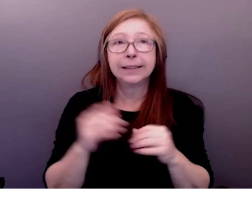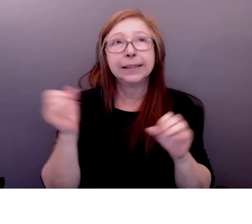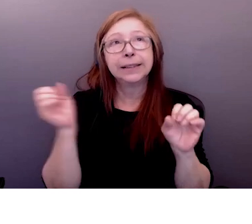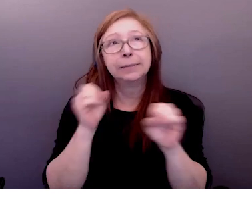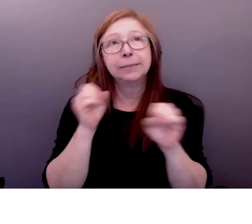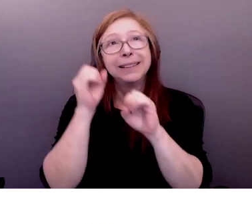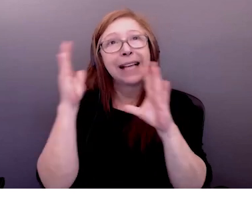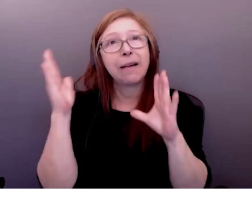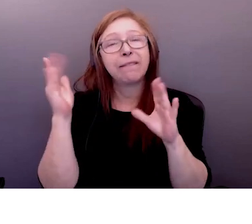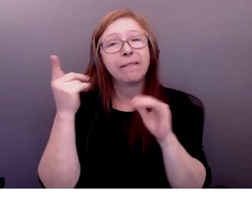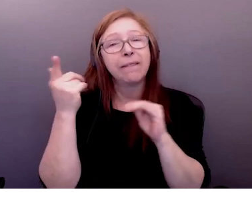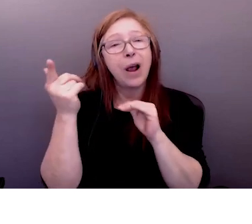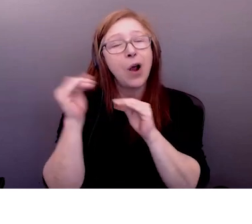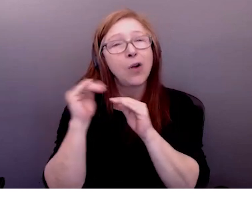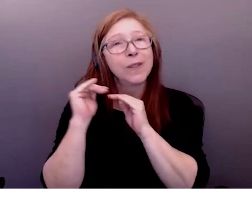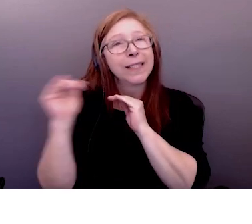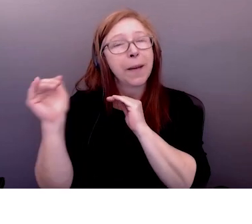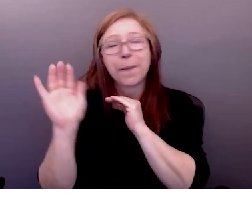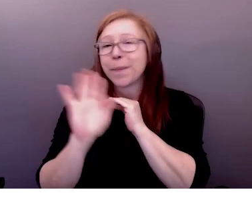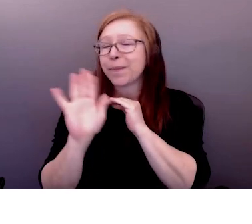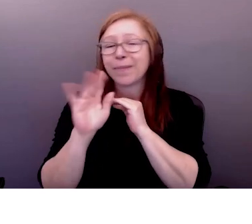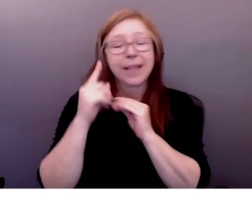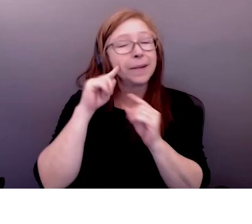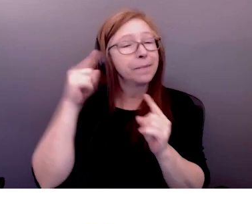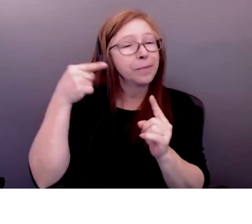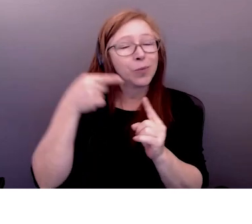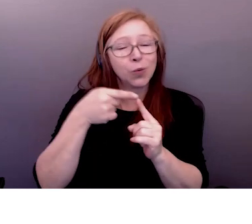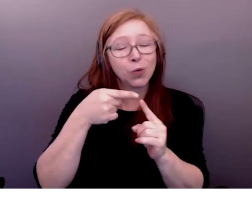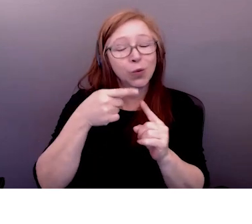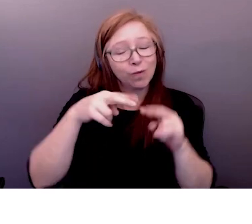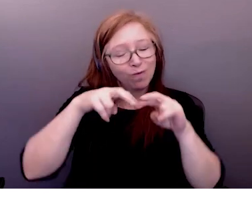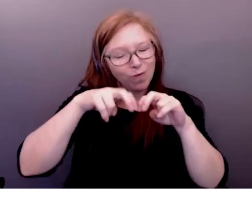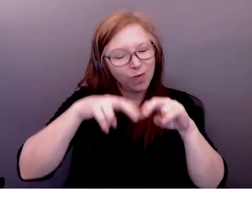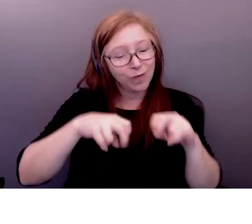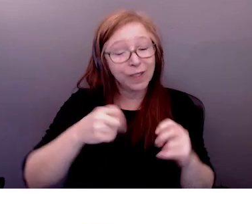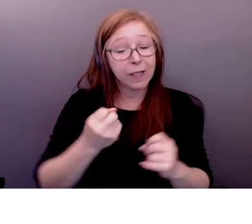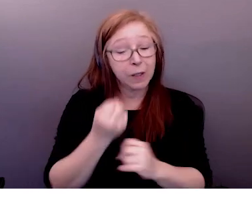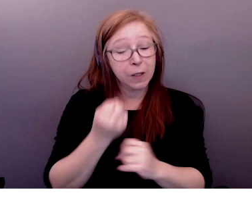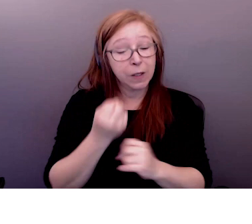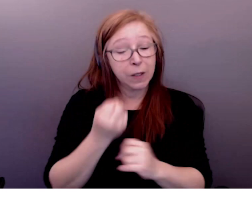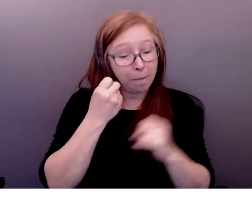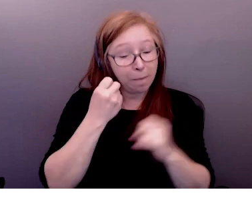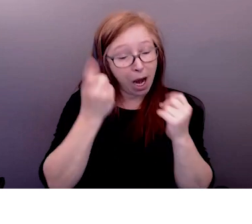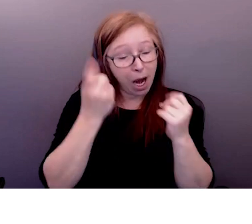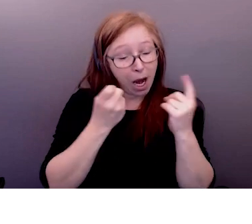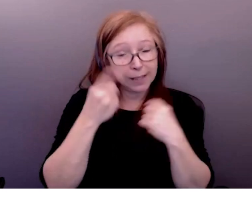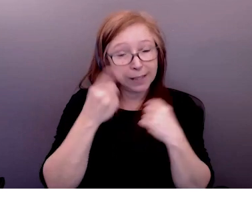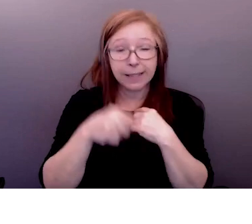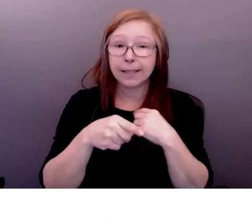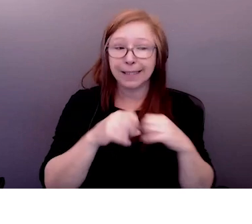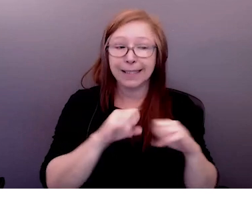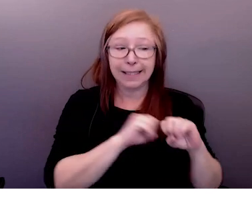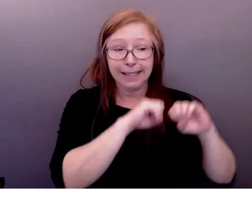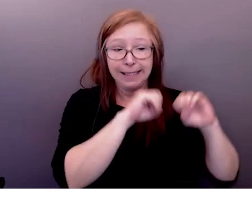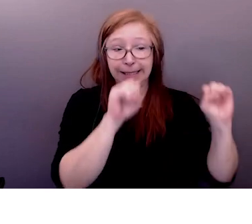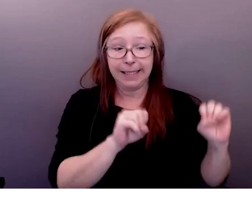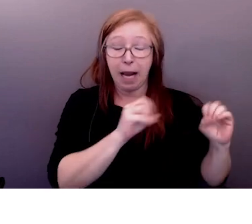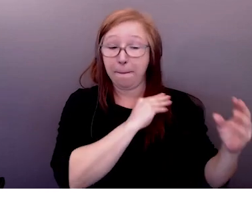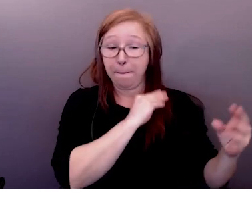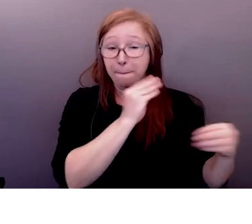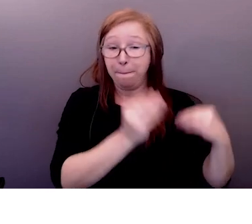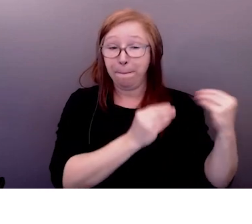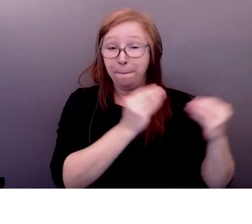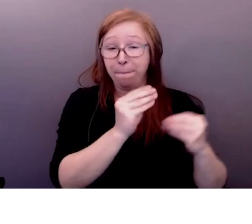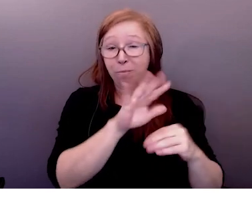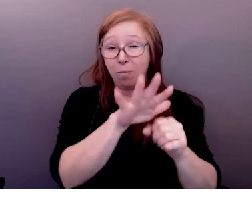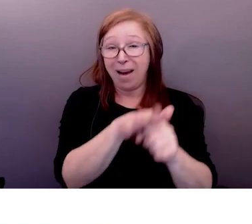donc je vais passer la parole encore une fois à Stéphanie merci Ed les deux rangs